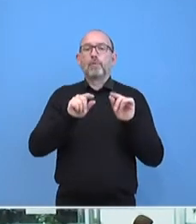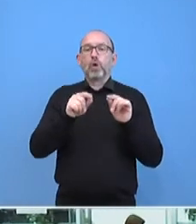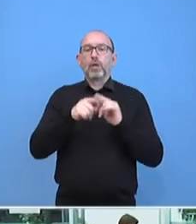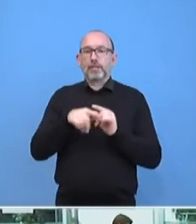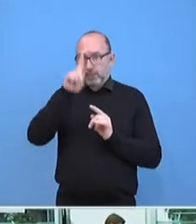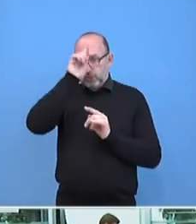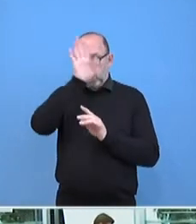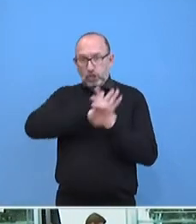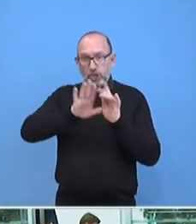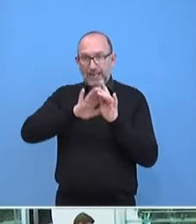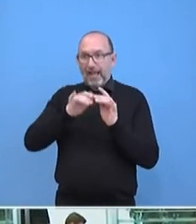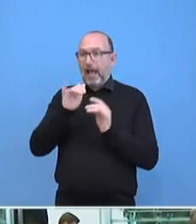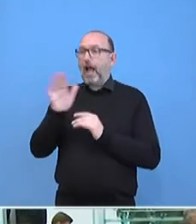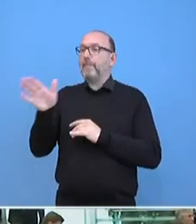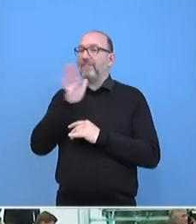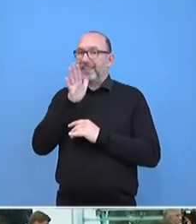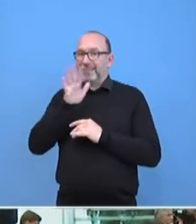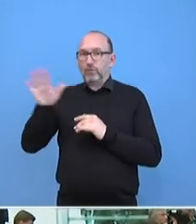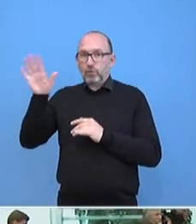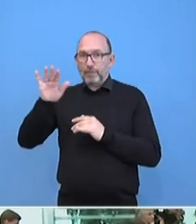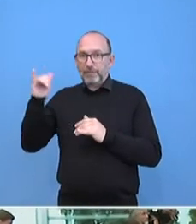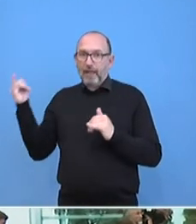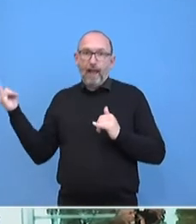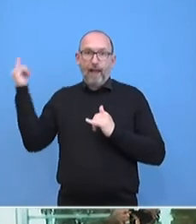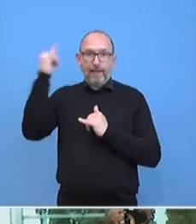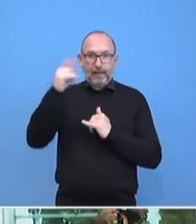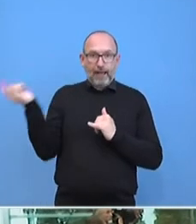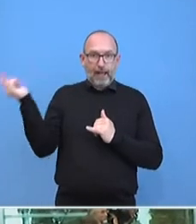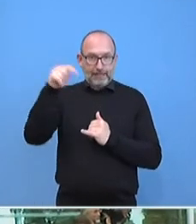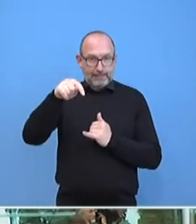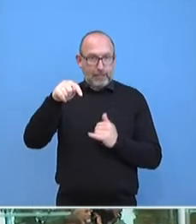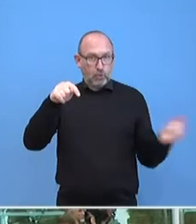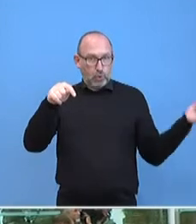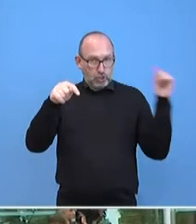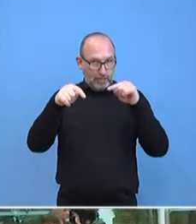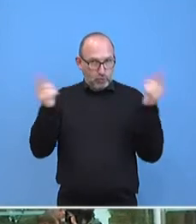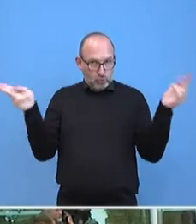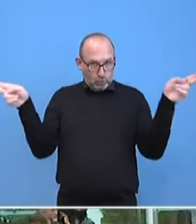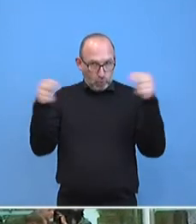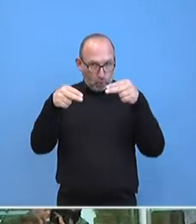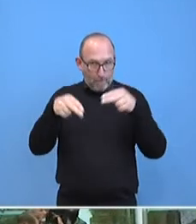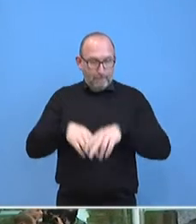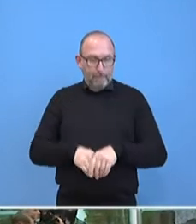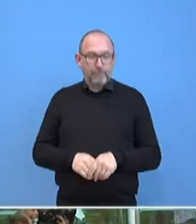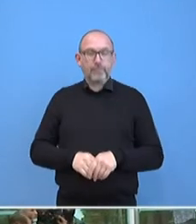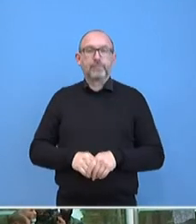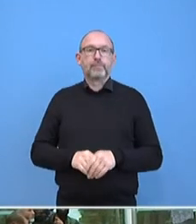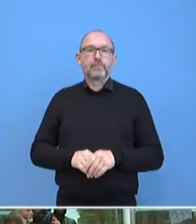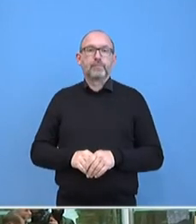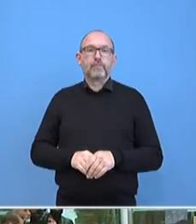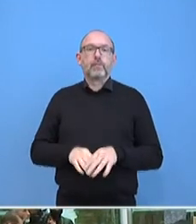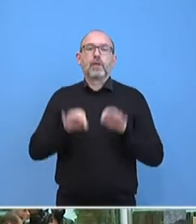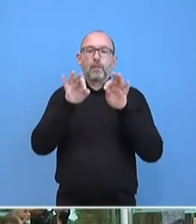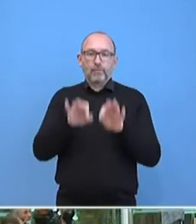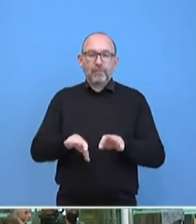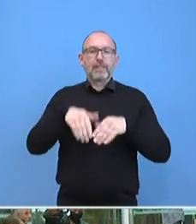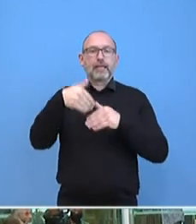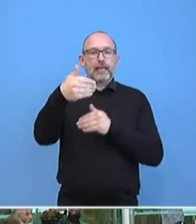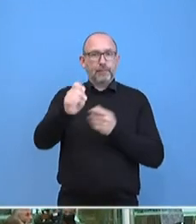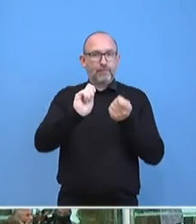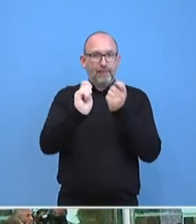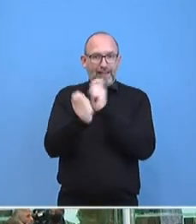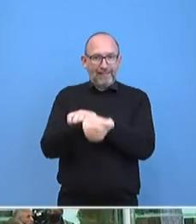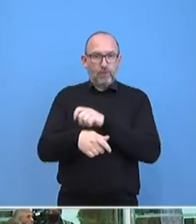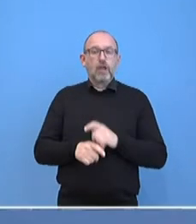Risikogebieten, außerhalb Deutschlands natürlich. Und da wird es zu einer Veränderung kommen. Der